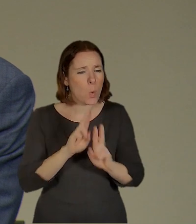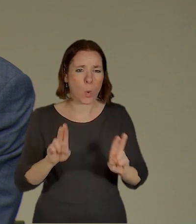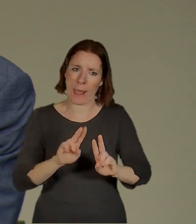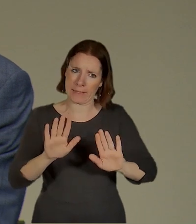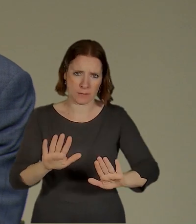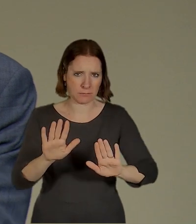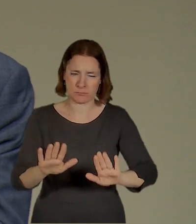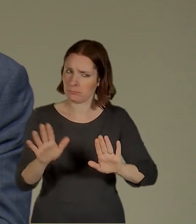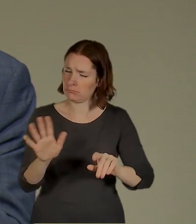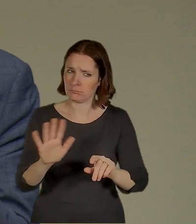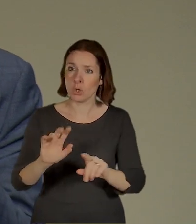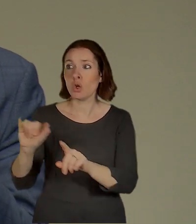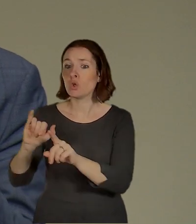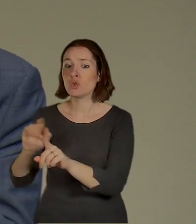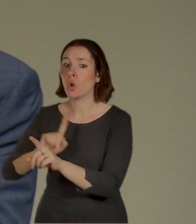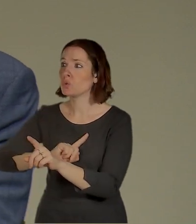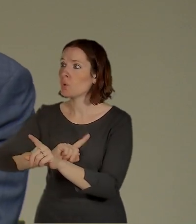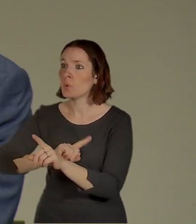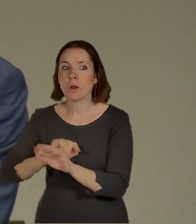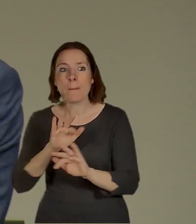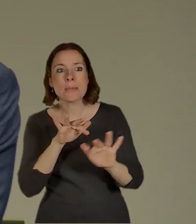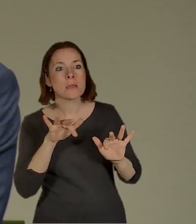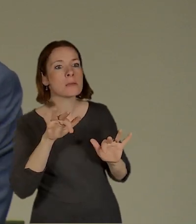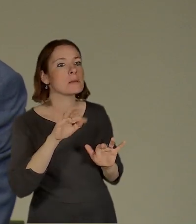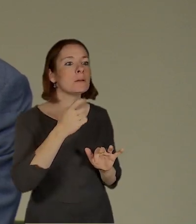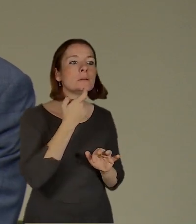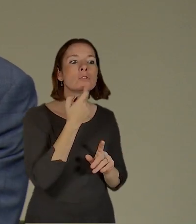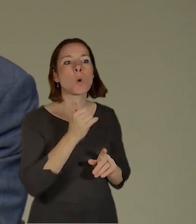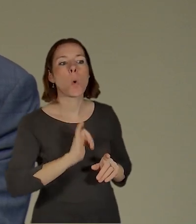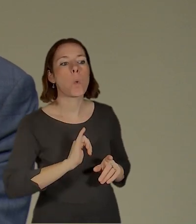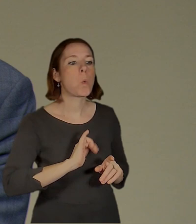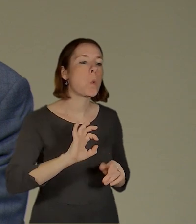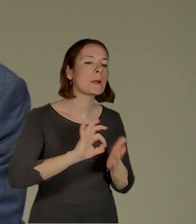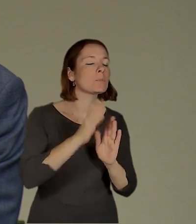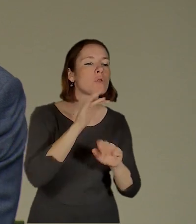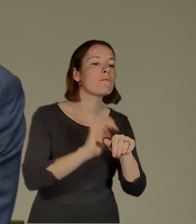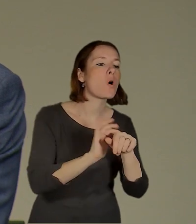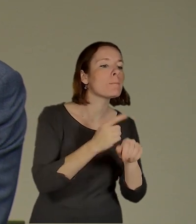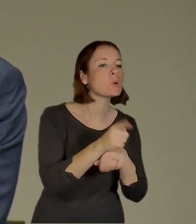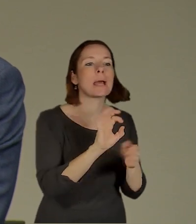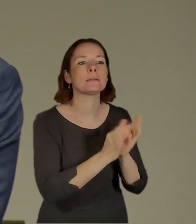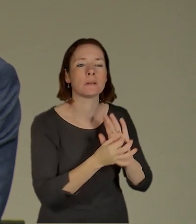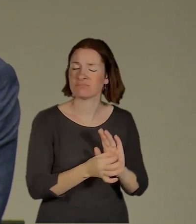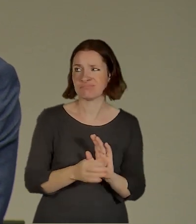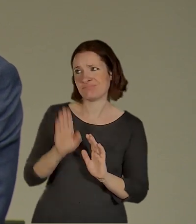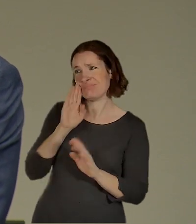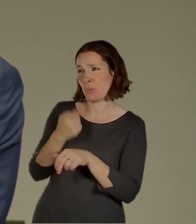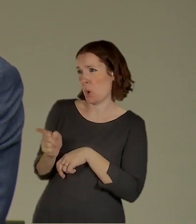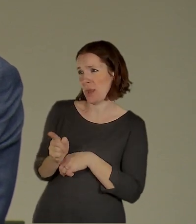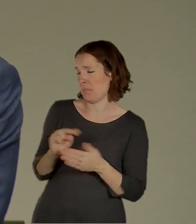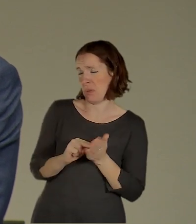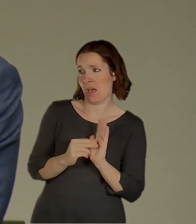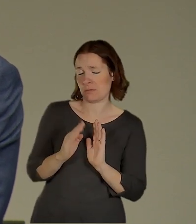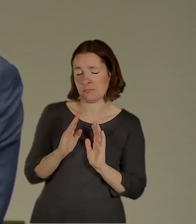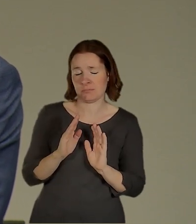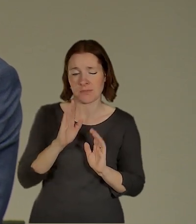soukromé developery, kteří tam od toho, kolem toho jako brousí a ptají se, kdy to teda, no nebude se to prodávat. Původně se plánovalo, že